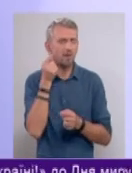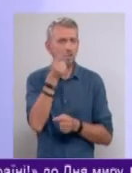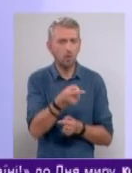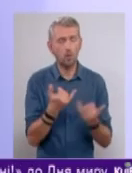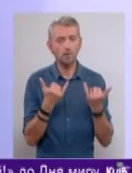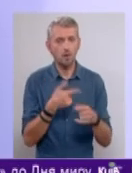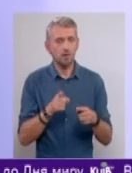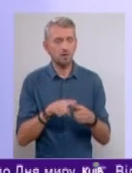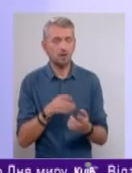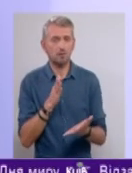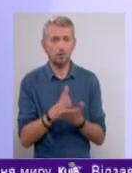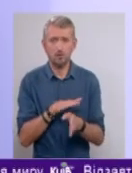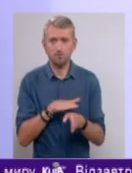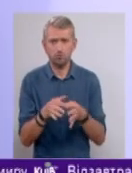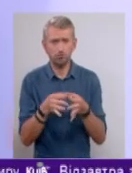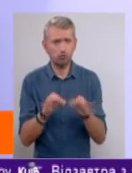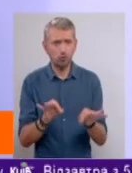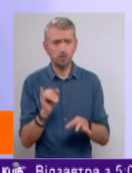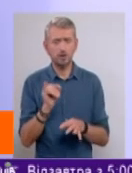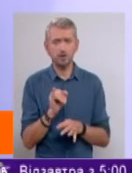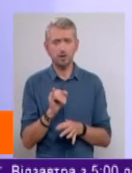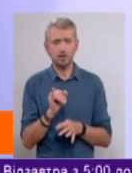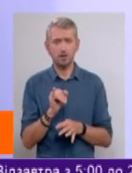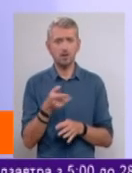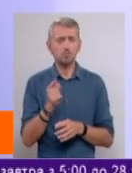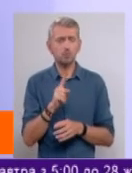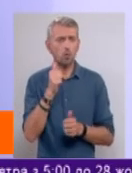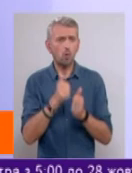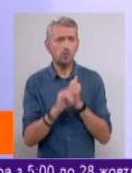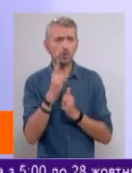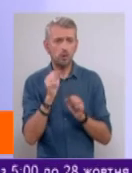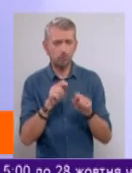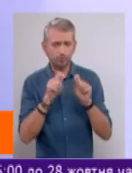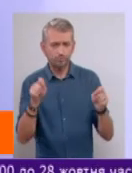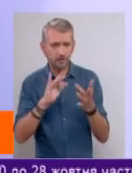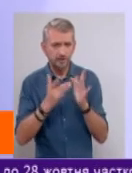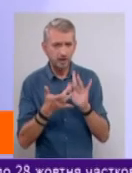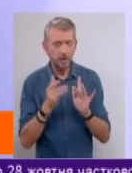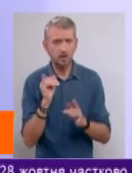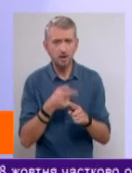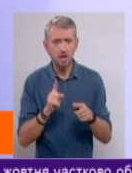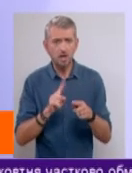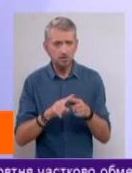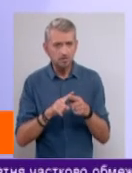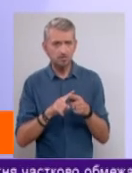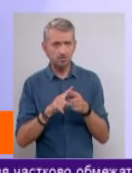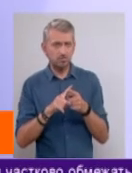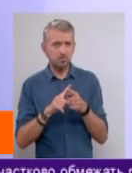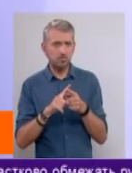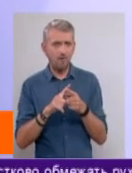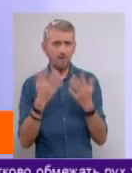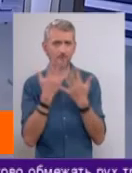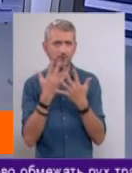зараз це є абсолютно доступним. І за рахунок того, що кожна дитина може зайти в інтернет, і цей контент просто її